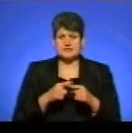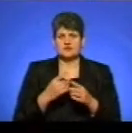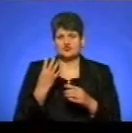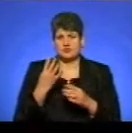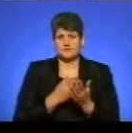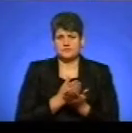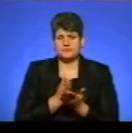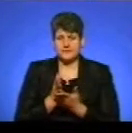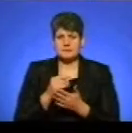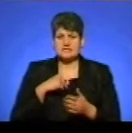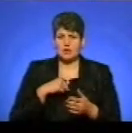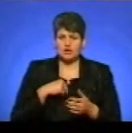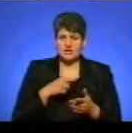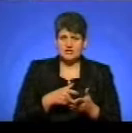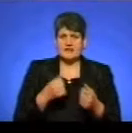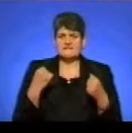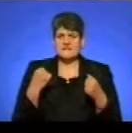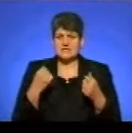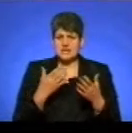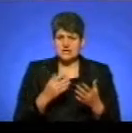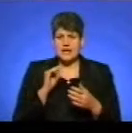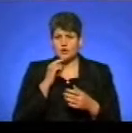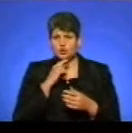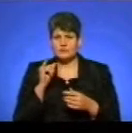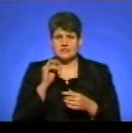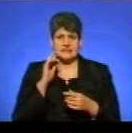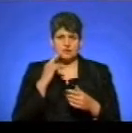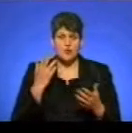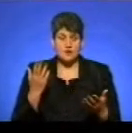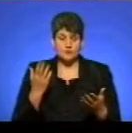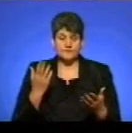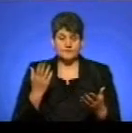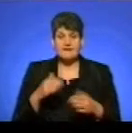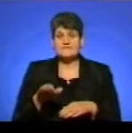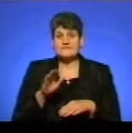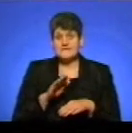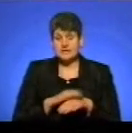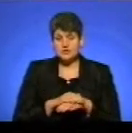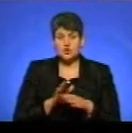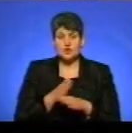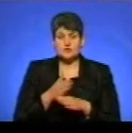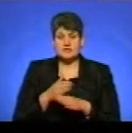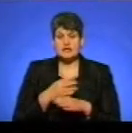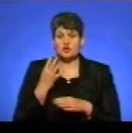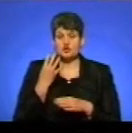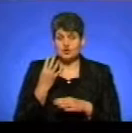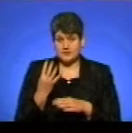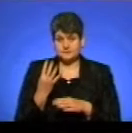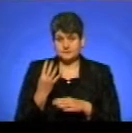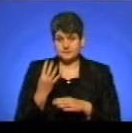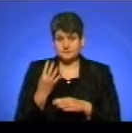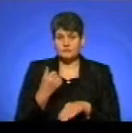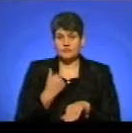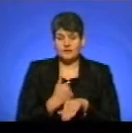психологічного характеру, фізичного, економічного і сексуального. Тобто, фактично, розрізняють зараз чотири такі